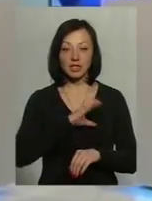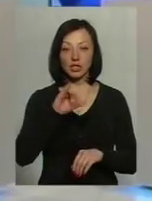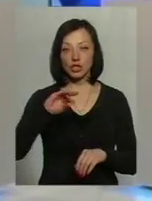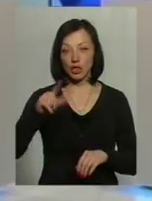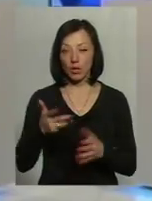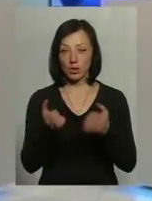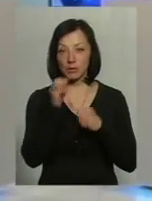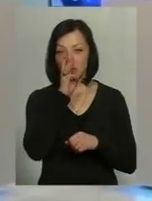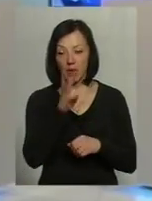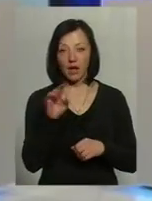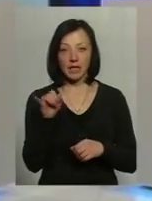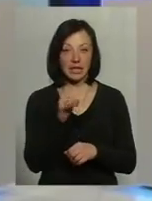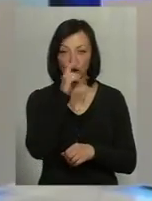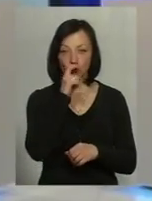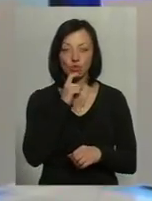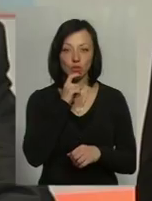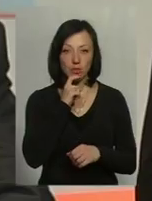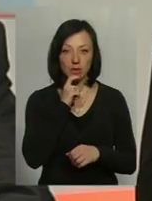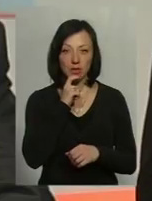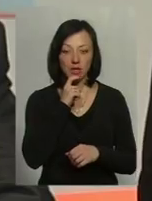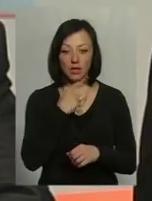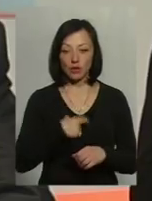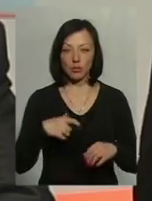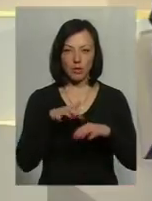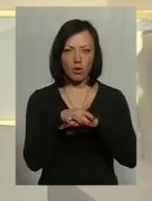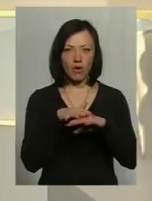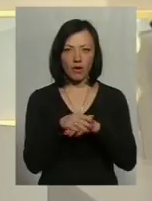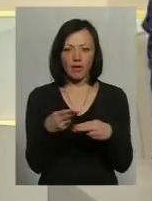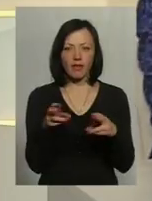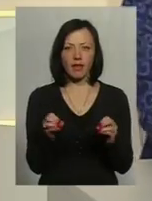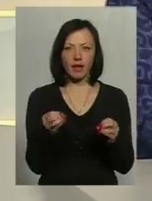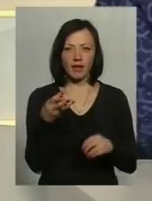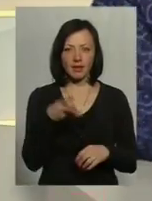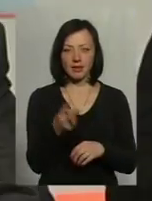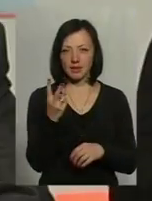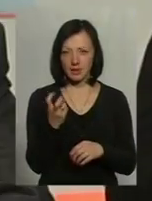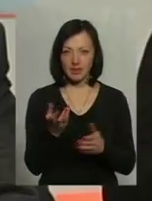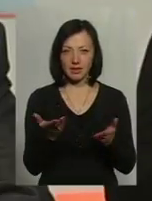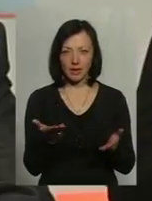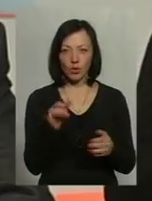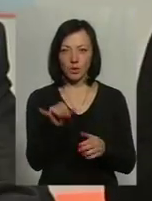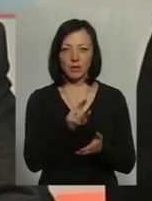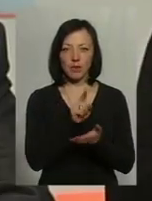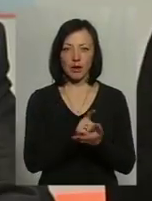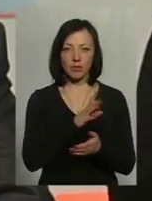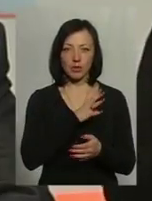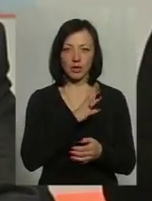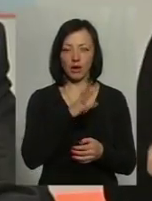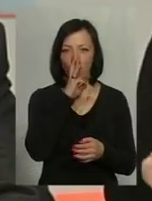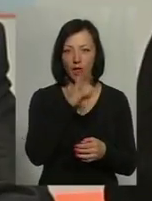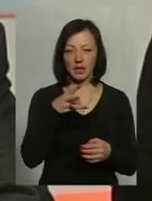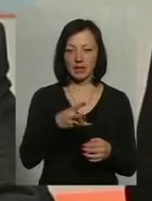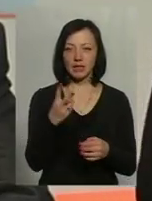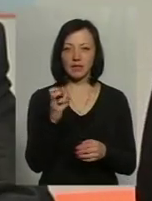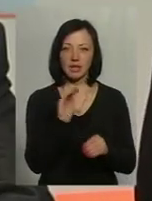отримали заробітну плату і вони не зрозуміли, вони собі прорахували, можливо прорахували, що в них має бути оклад 3200 і